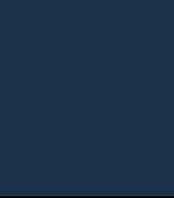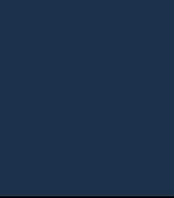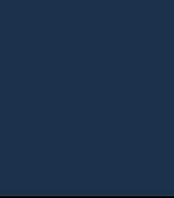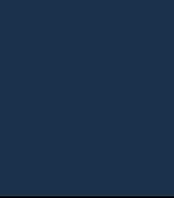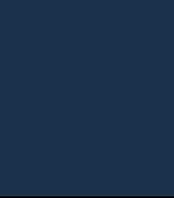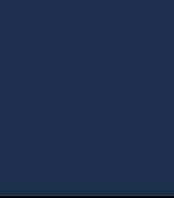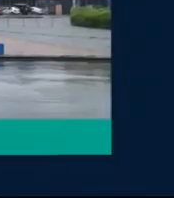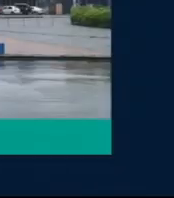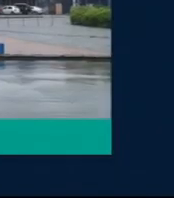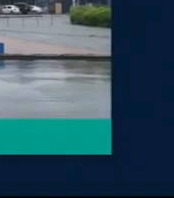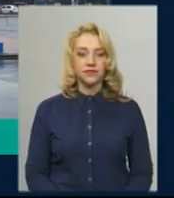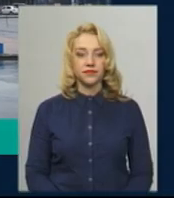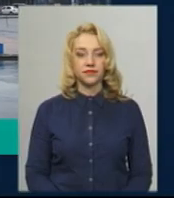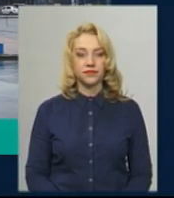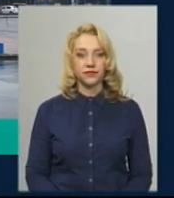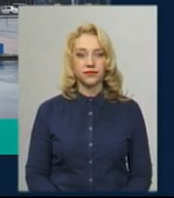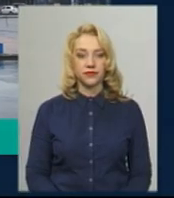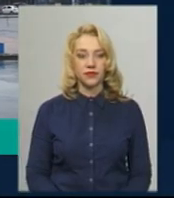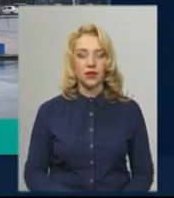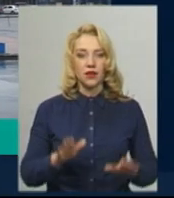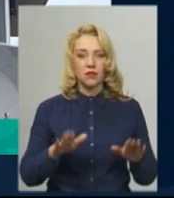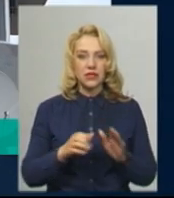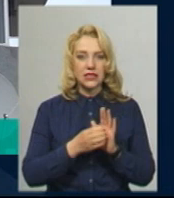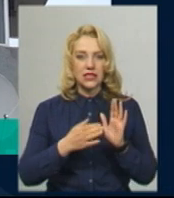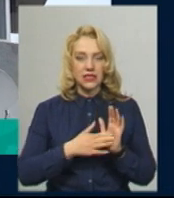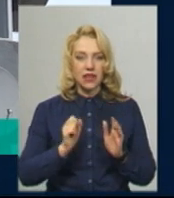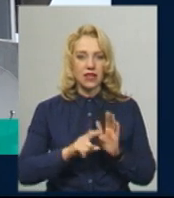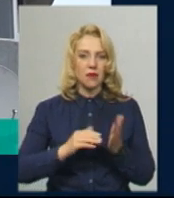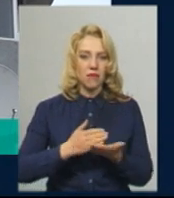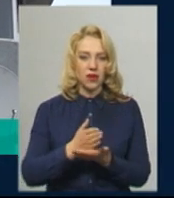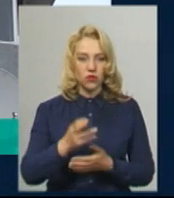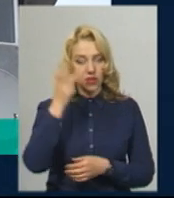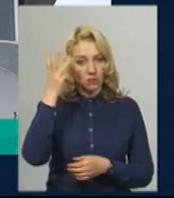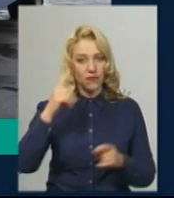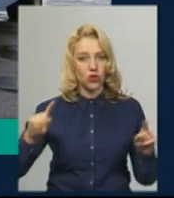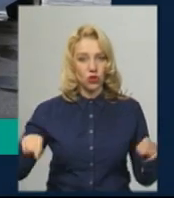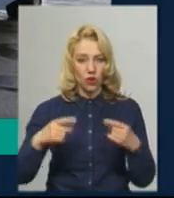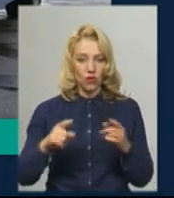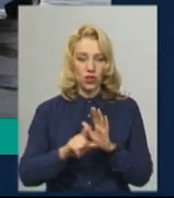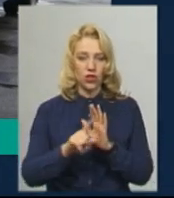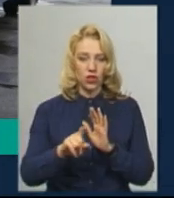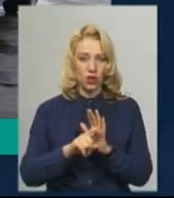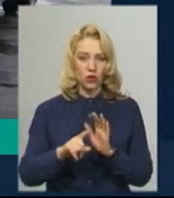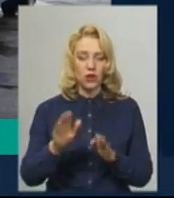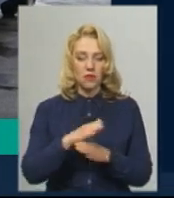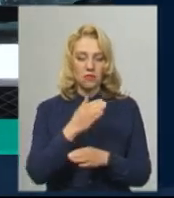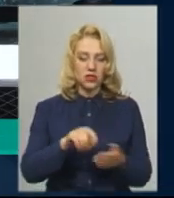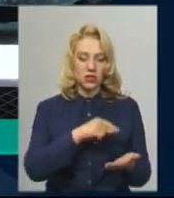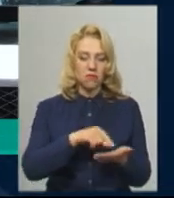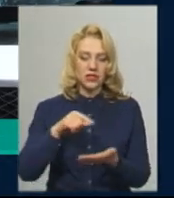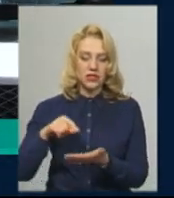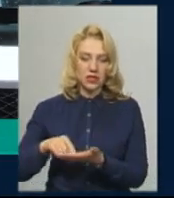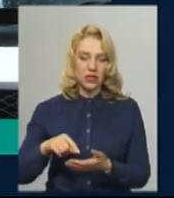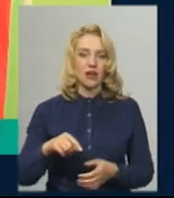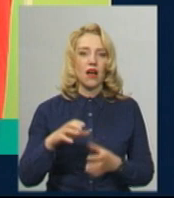Музика Місце реєстрації та маршрут. На Хмельниччині відновили рух міжміських автобусів в межах області. Які